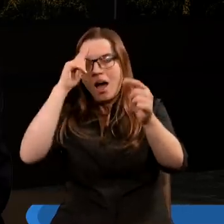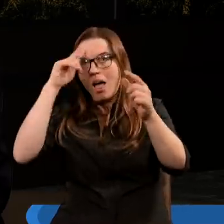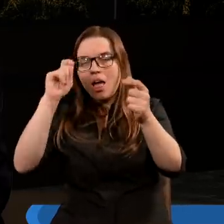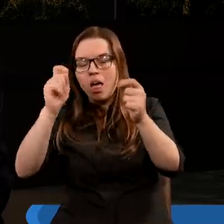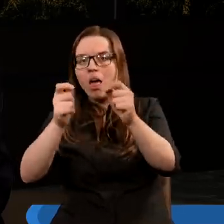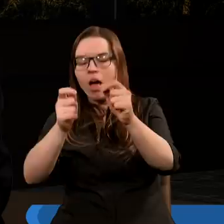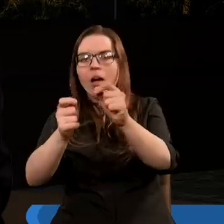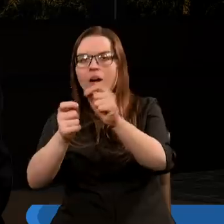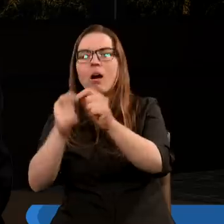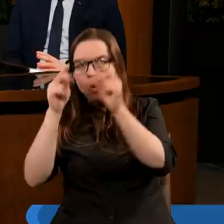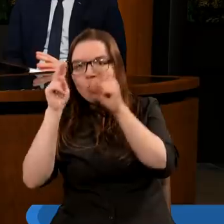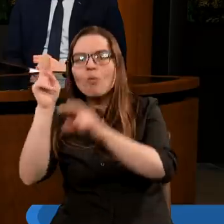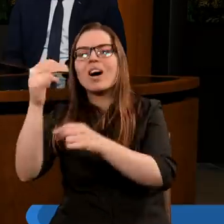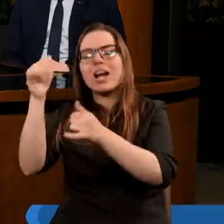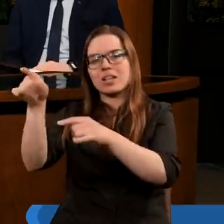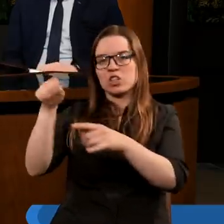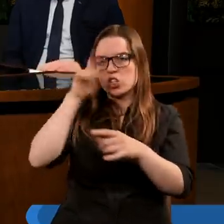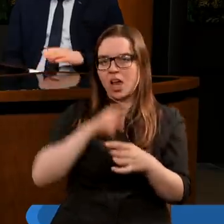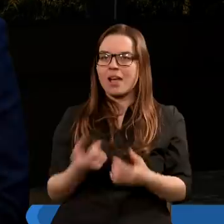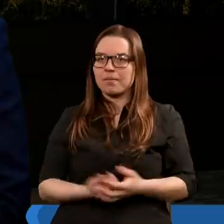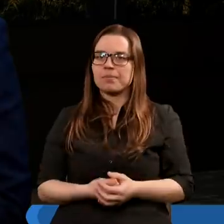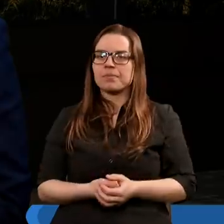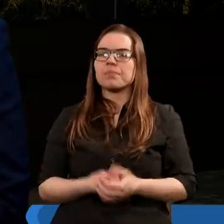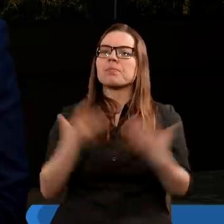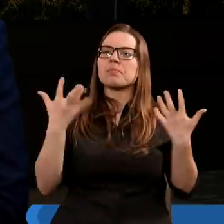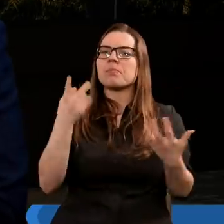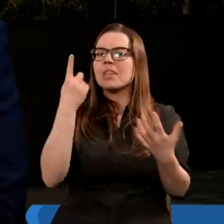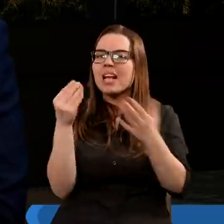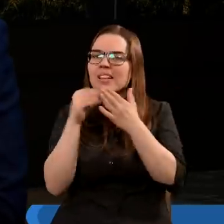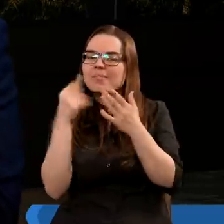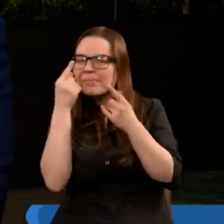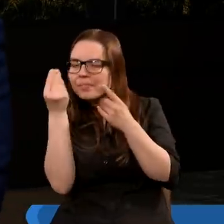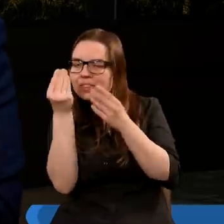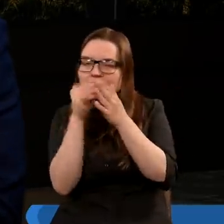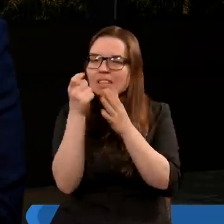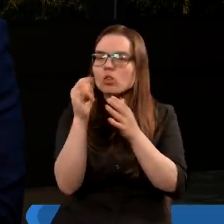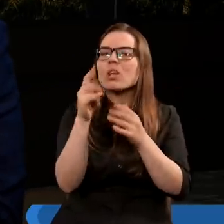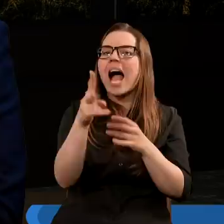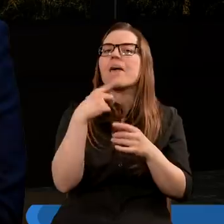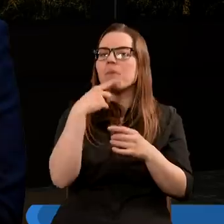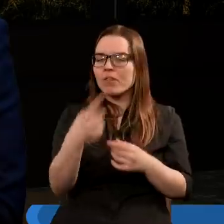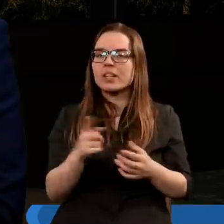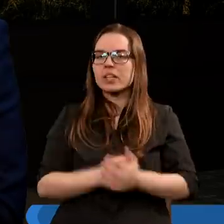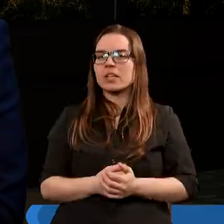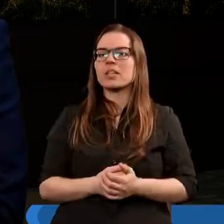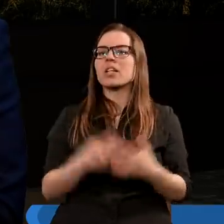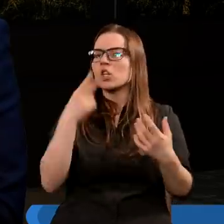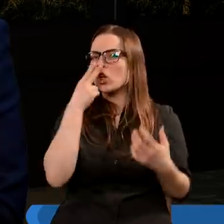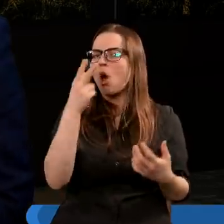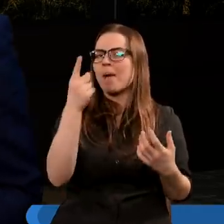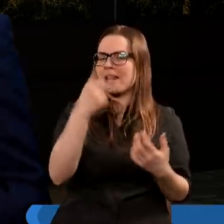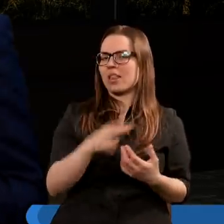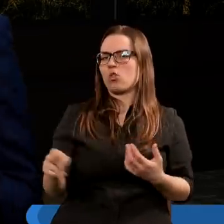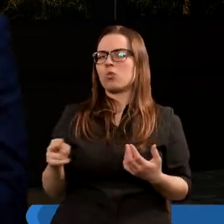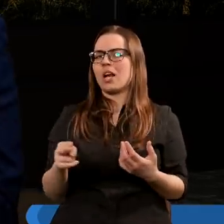ludzie wierzą kłamstwu. Wojtku, chciałbyś coś zadać? Tylko jedną myśl, abym dopowiedzieć, tylko tutaj Jarek powiedział przed chwilą. Zobaczcie jedną